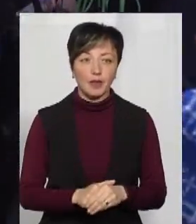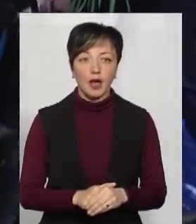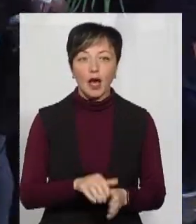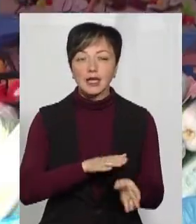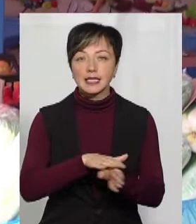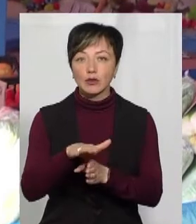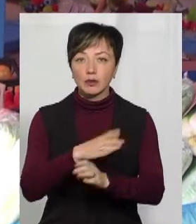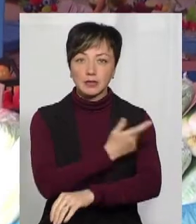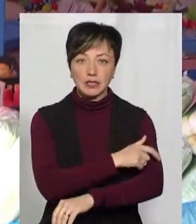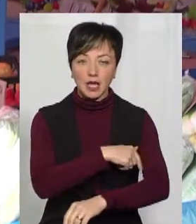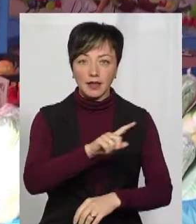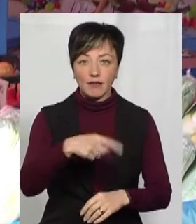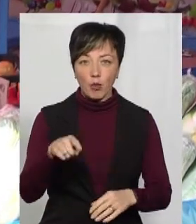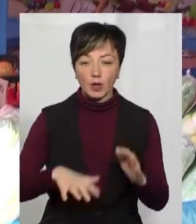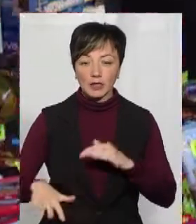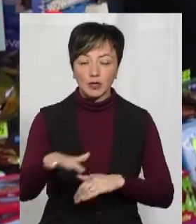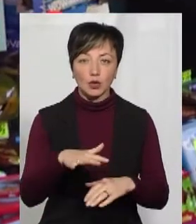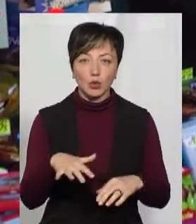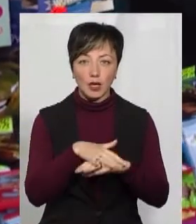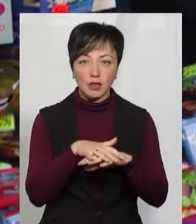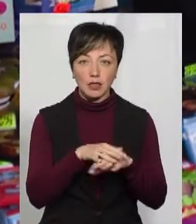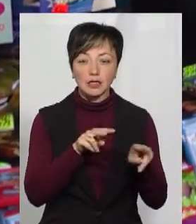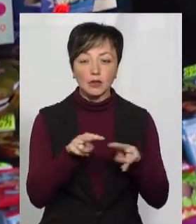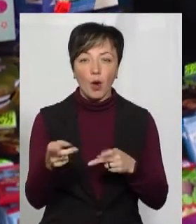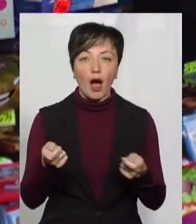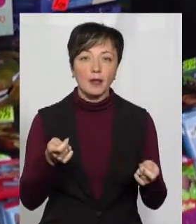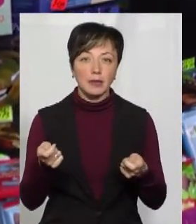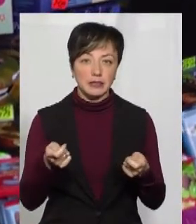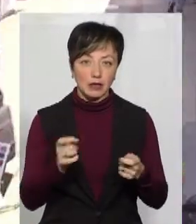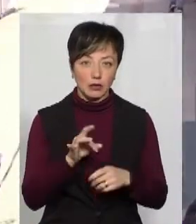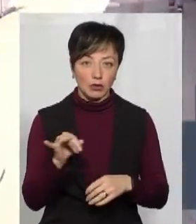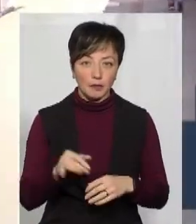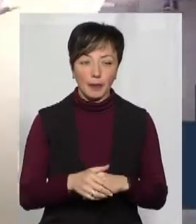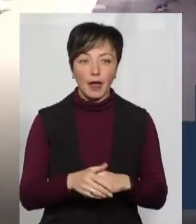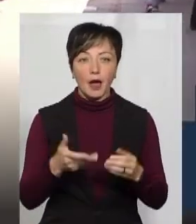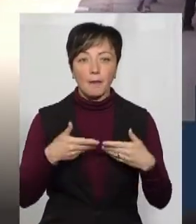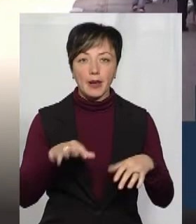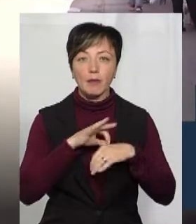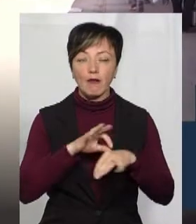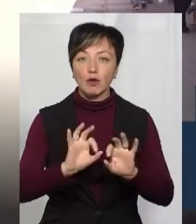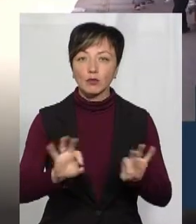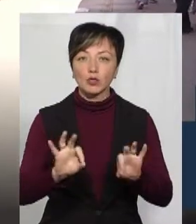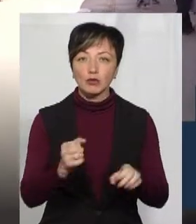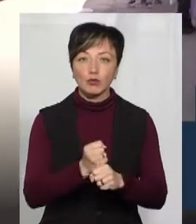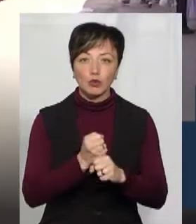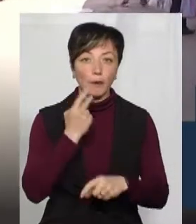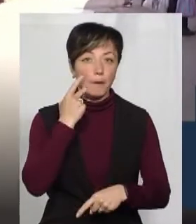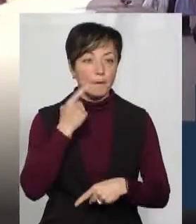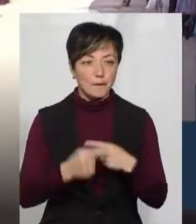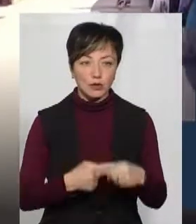дотриманням санітарних вимог на території ринку слідкують адміністратори. Ми проводимо роз'яснювальну роботу постійно.